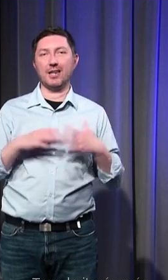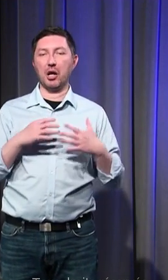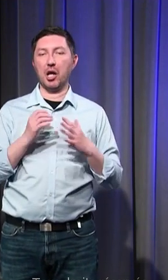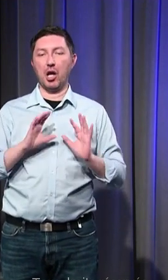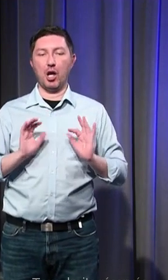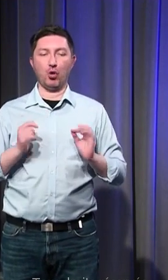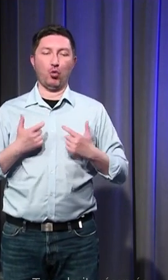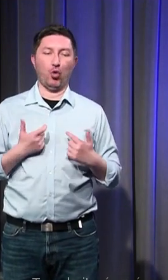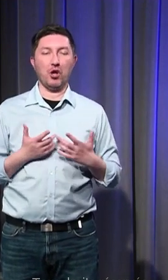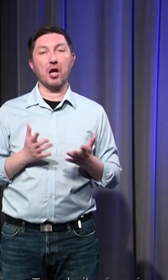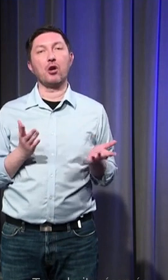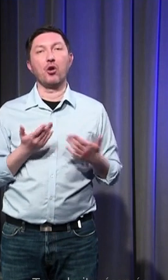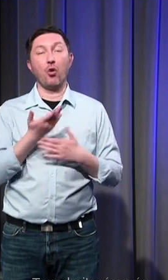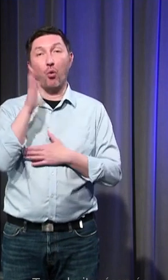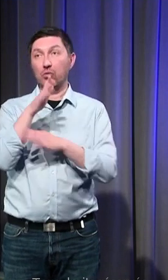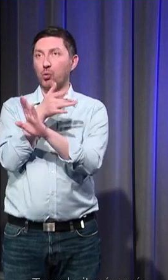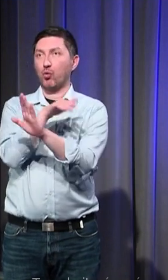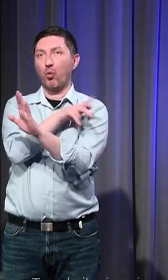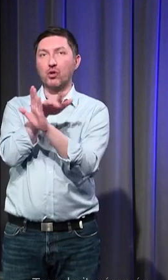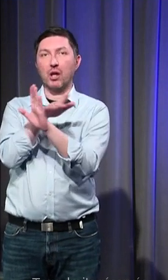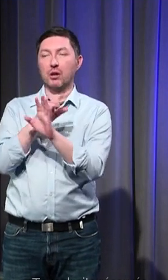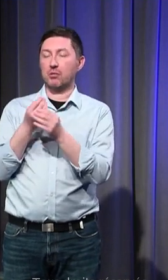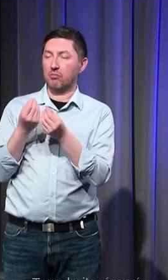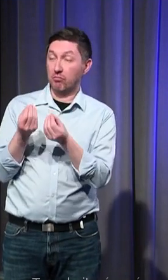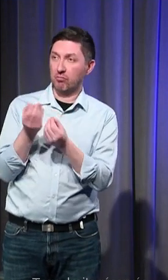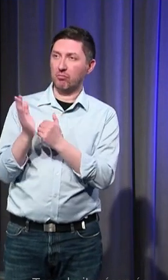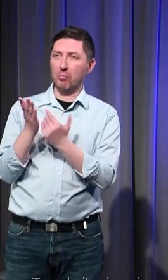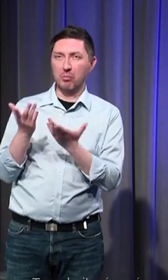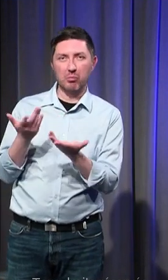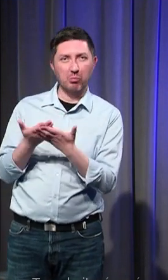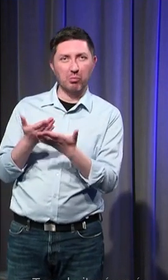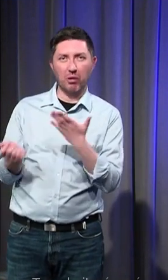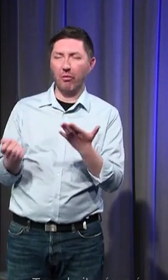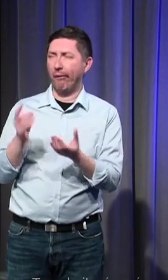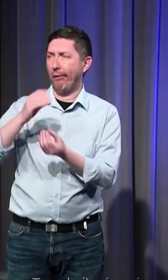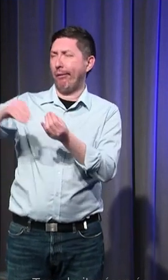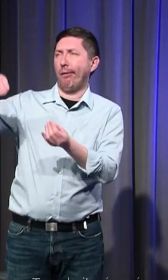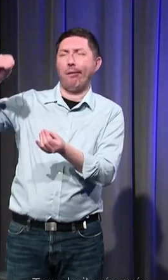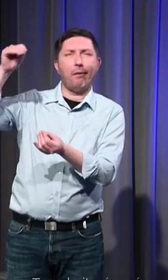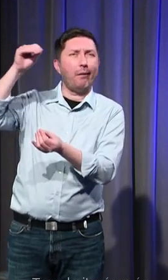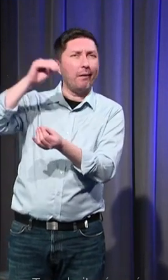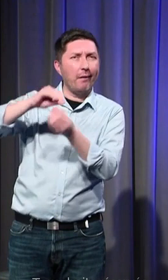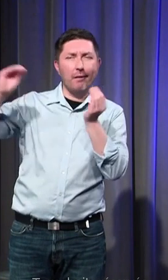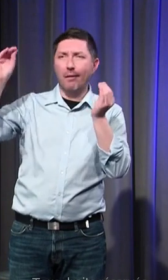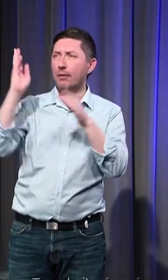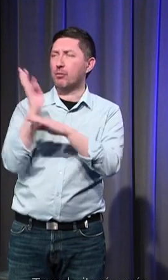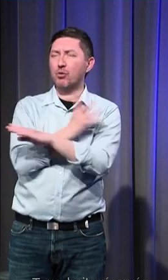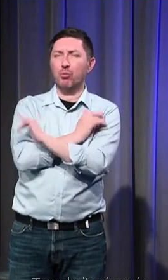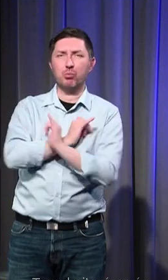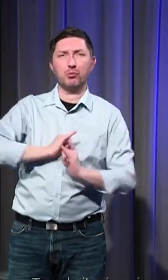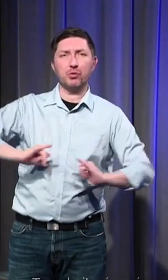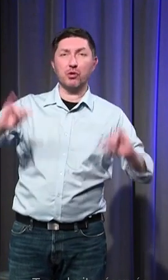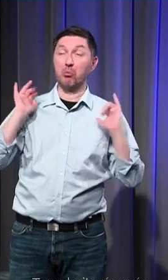d'autres contextes où au contraire des formes complètement exacerbées sont pleinement légitimes